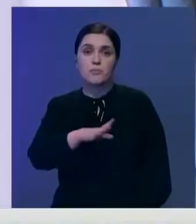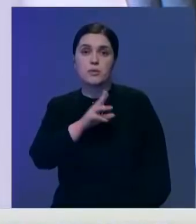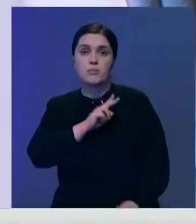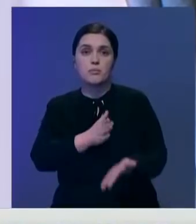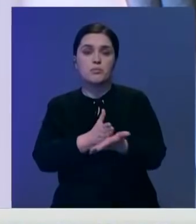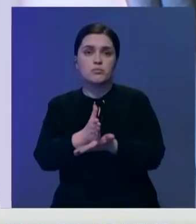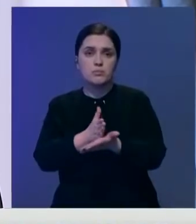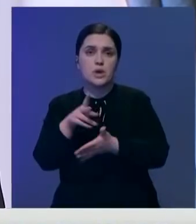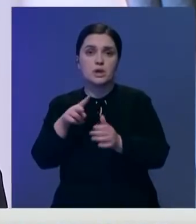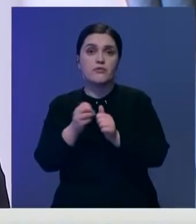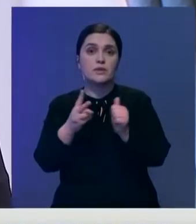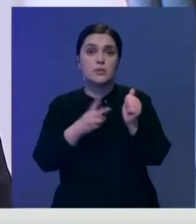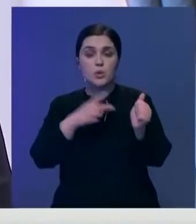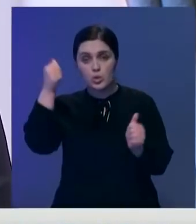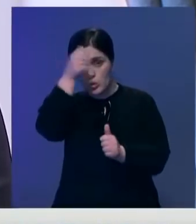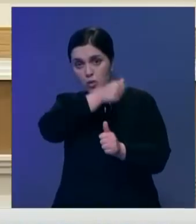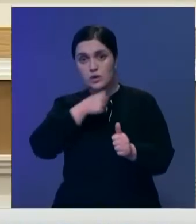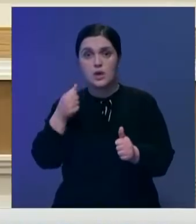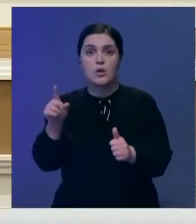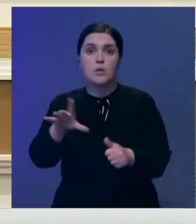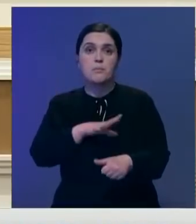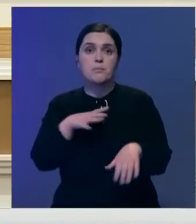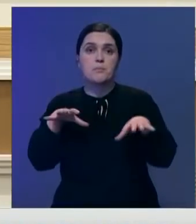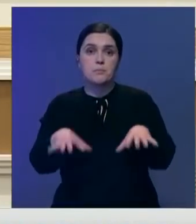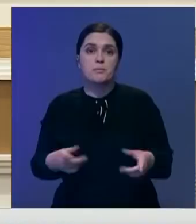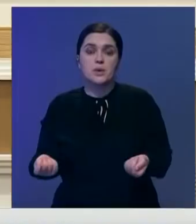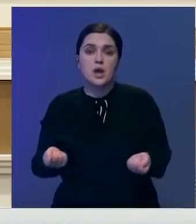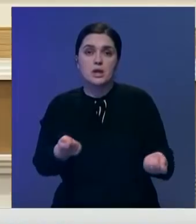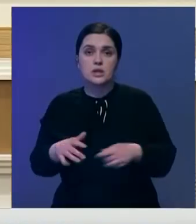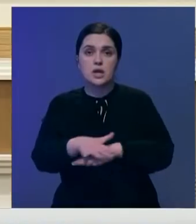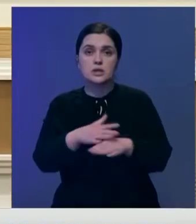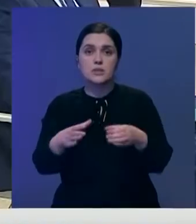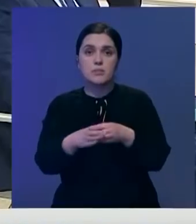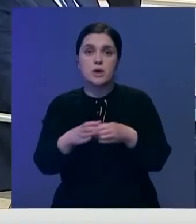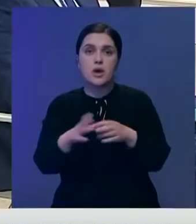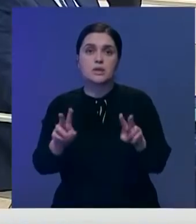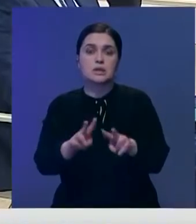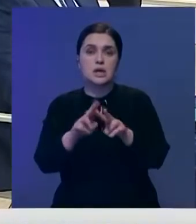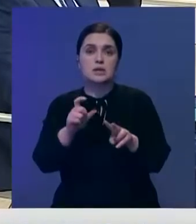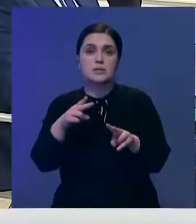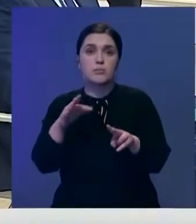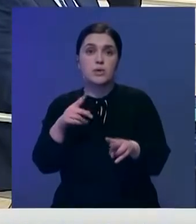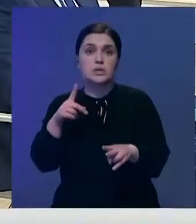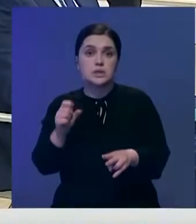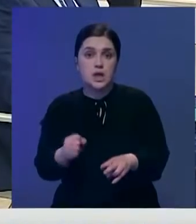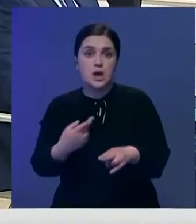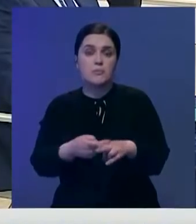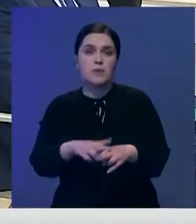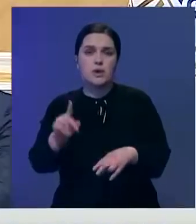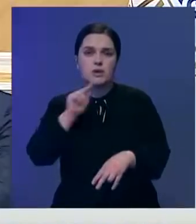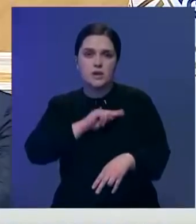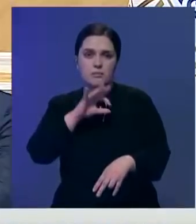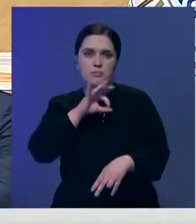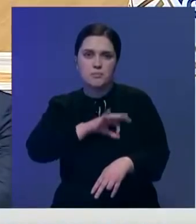должность с 2017 года. До этого он был председателем правления нацкомпании «Астана-экспо». За плодотворную деятельность Есимова